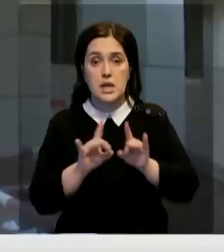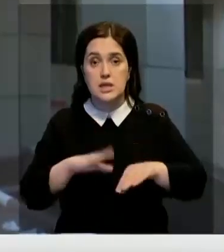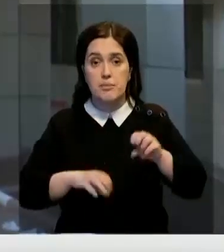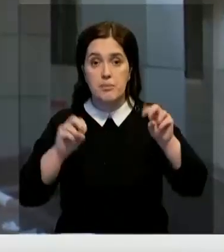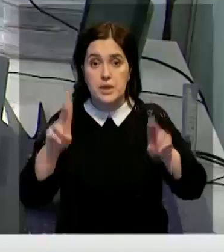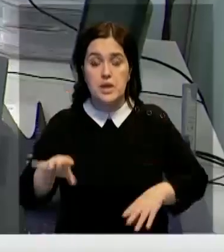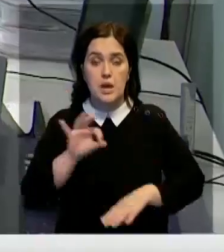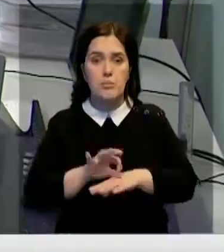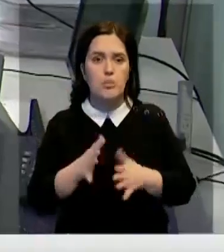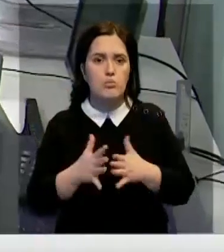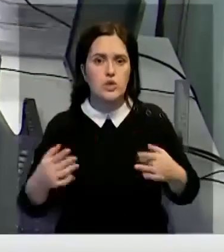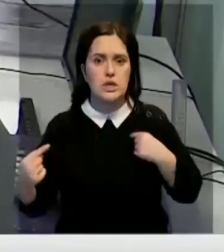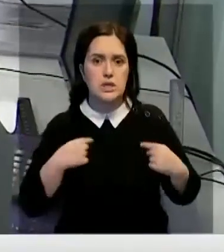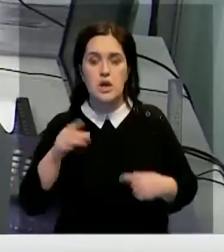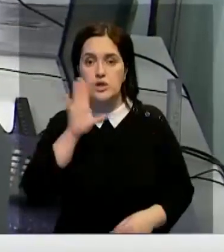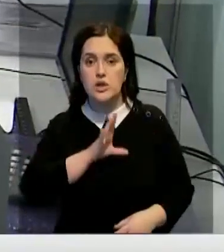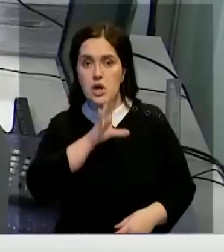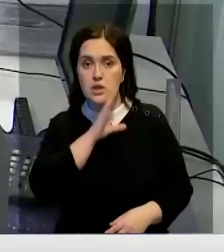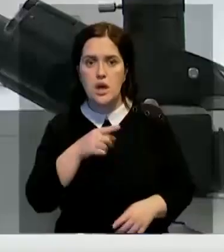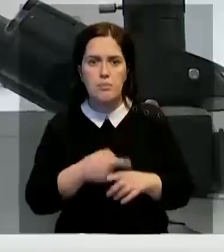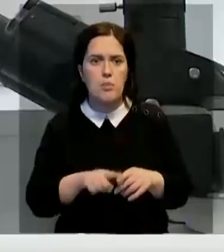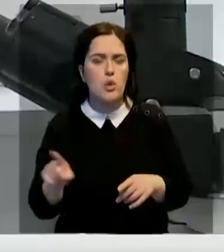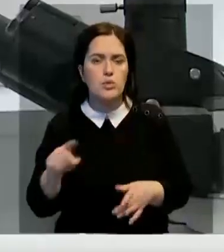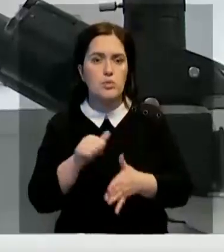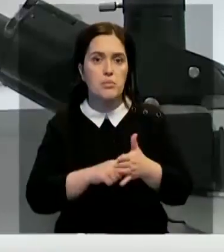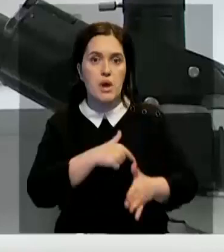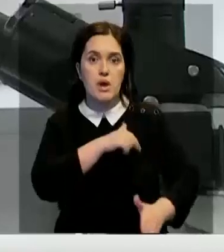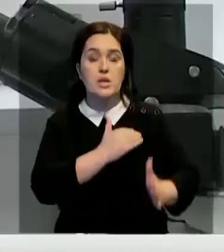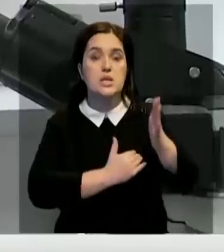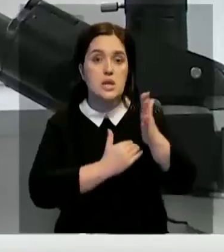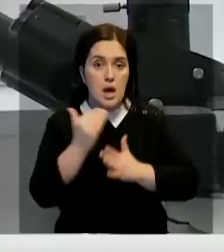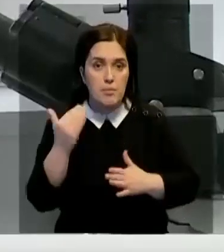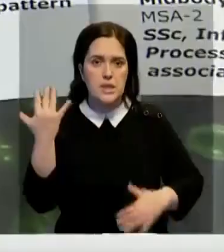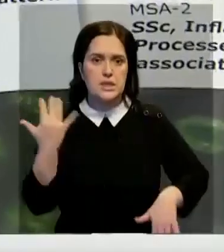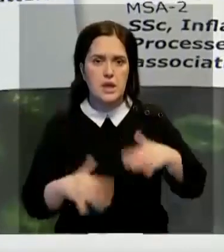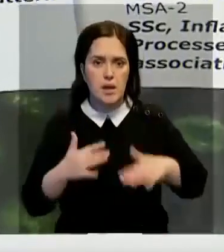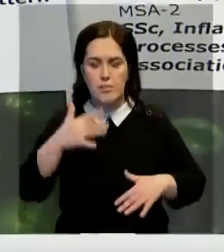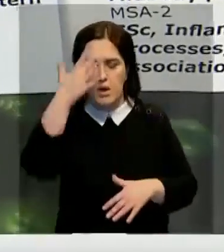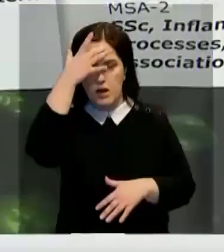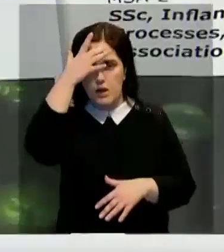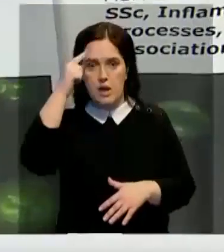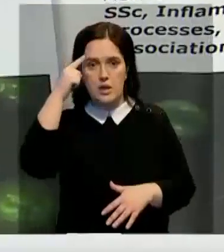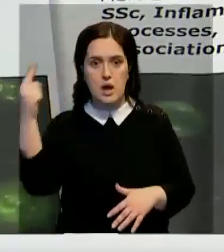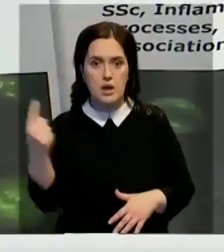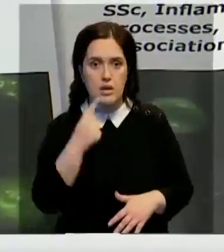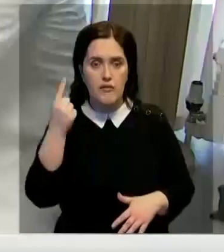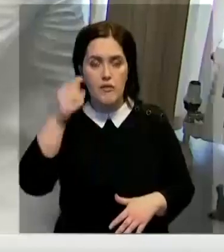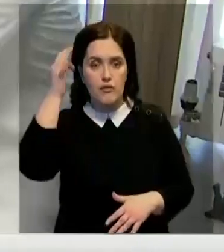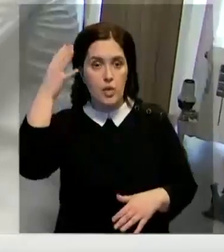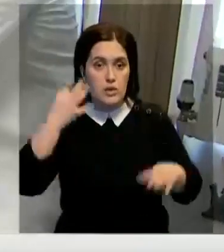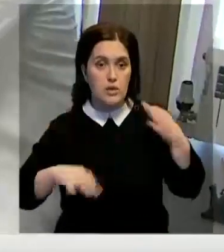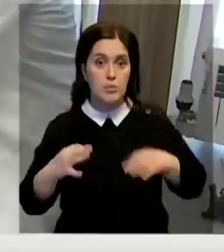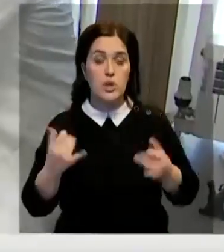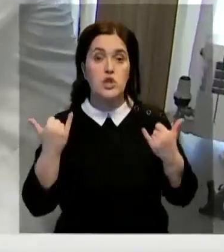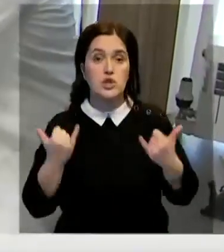заболевания больше всего страдают женщины. Симптомами являются повышенная температура, слабость, головокружение и выпадение волос. Сегодня